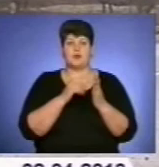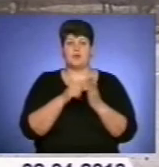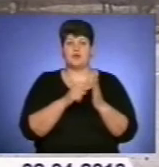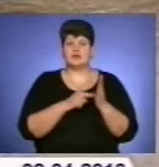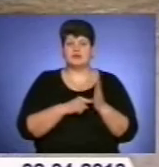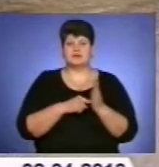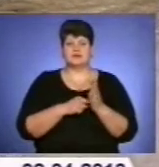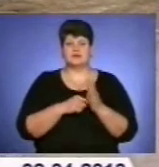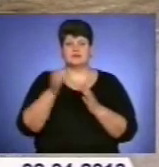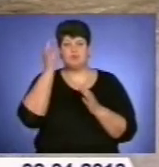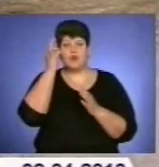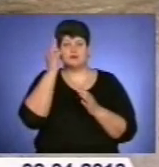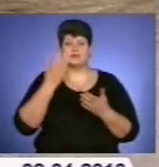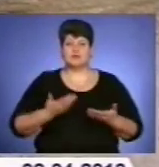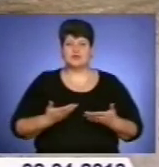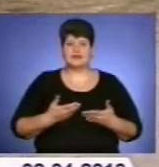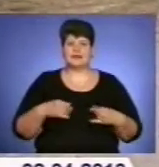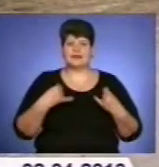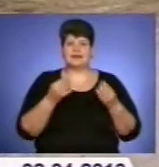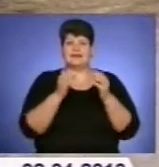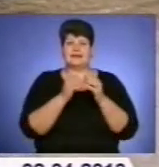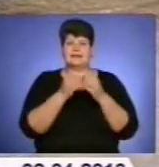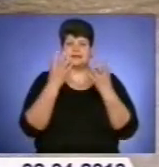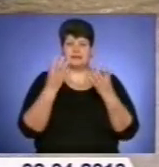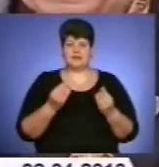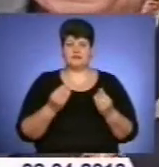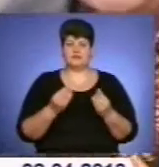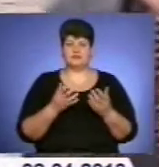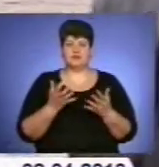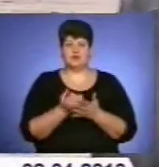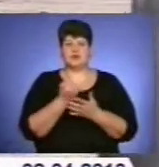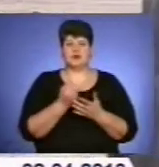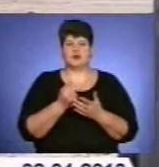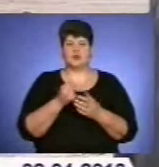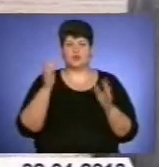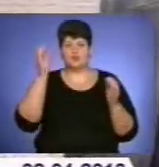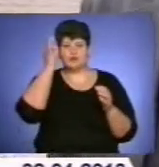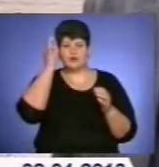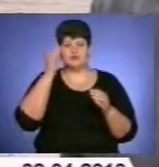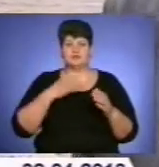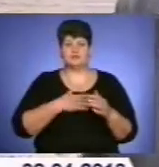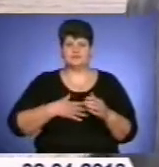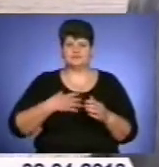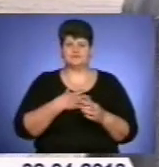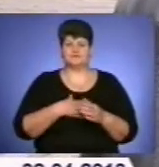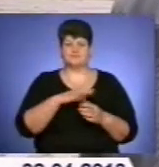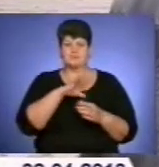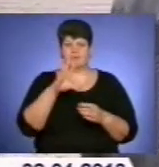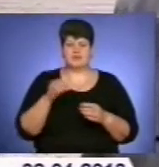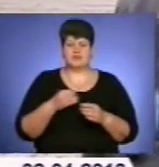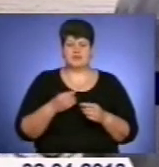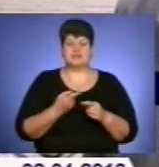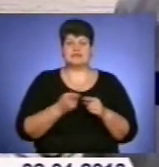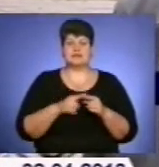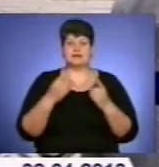пережити. Для підготовки дали 10 днів. Довелось у спогадах переживати всі поневіряння. І за цих 10 днів